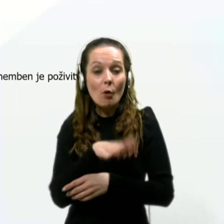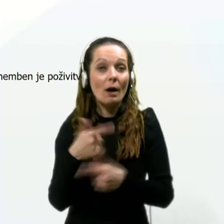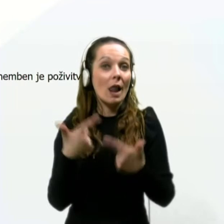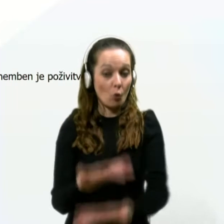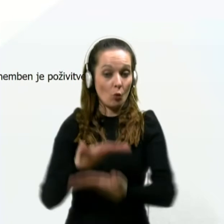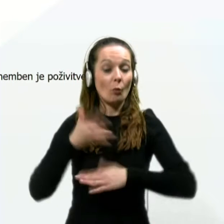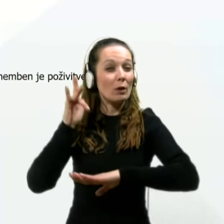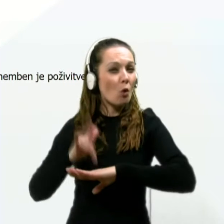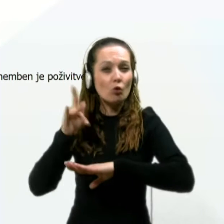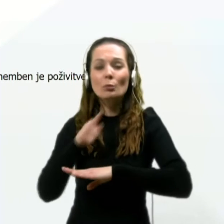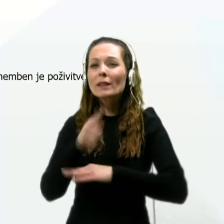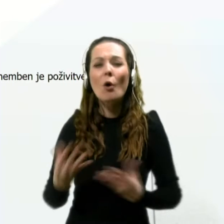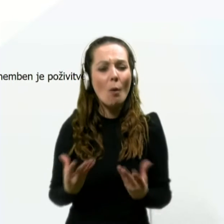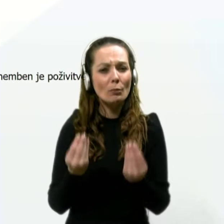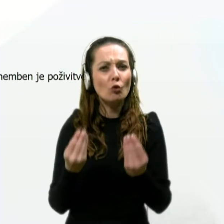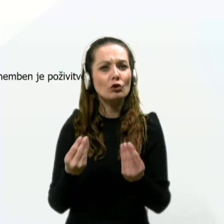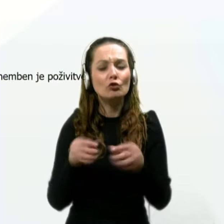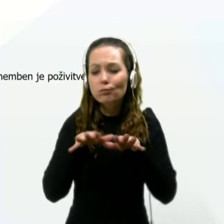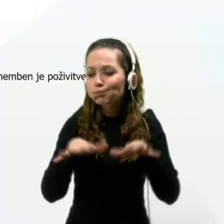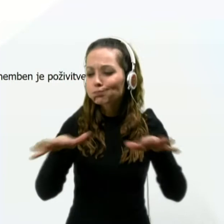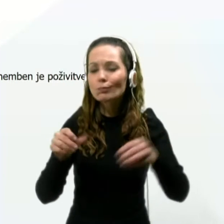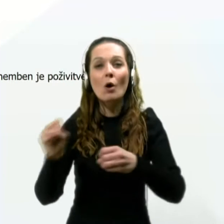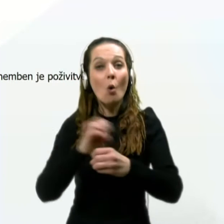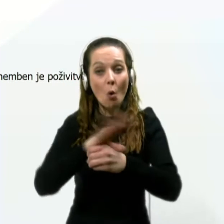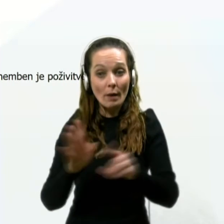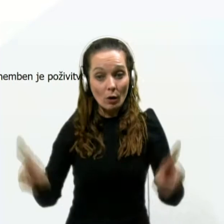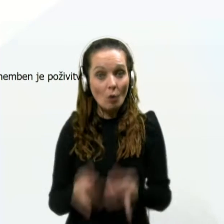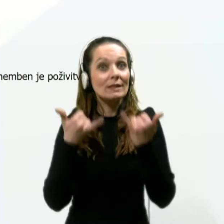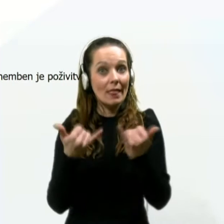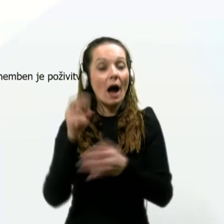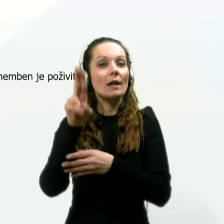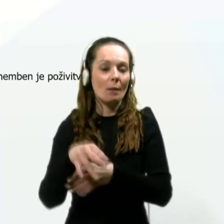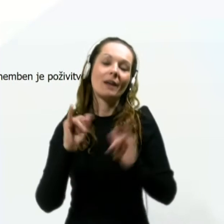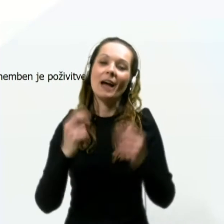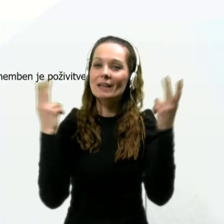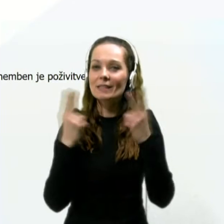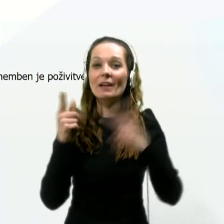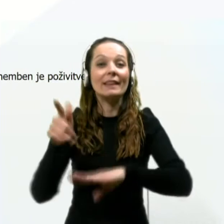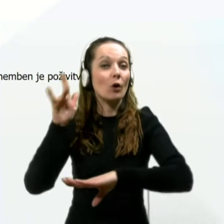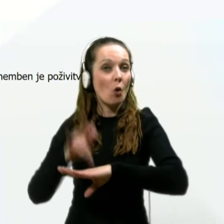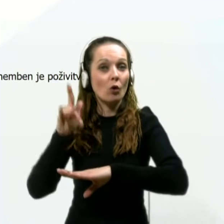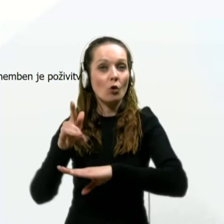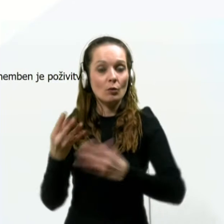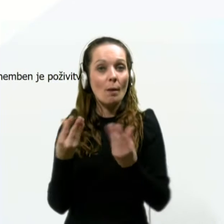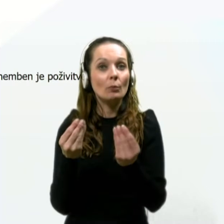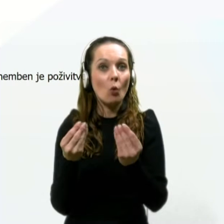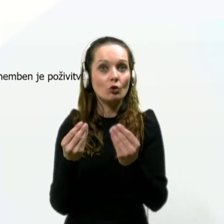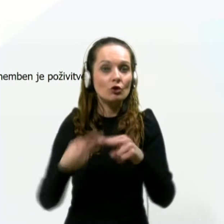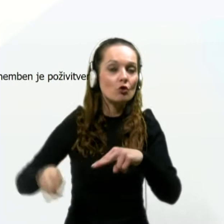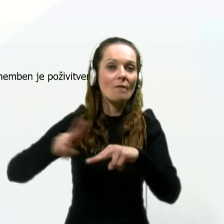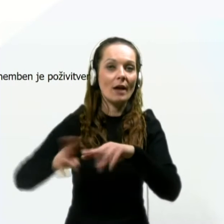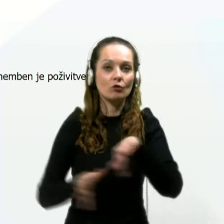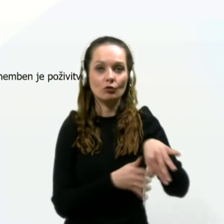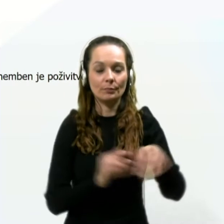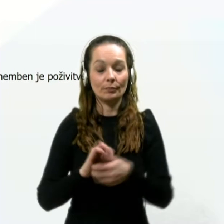okužbo in ob tako množičnem širjanju omikrona, kot ga sedaj sledimo, je seveda teh okužb množično bistveno več.